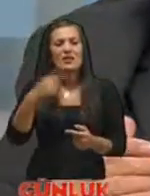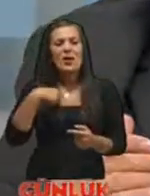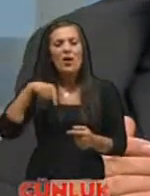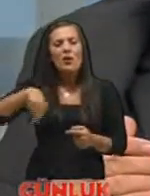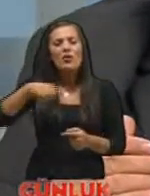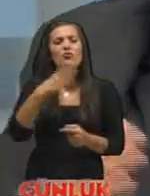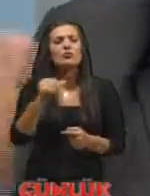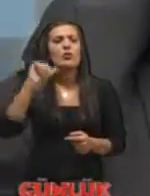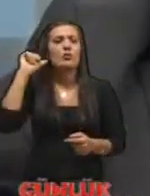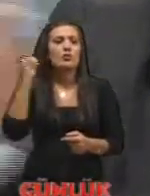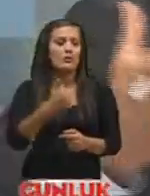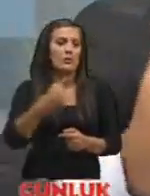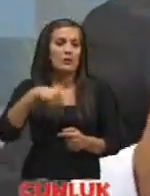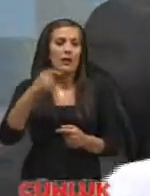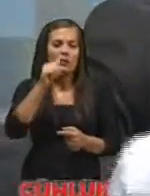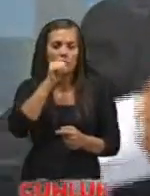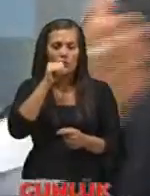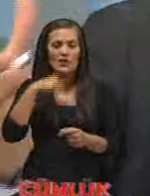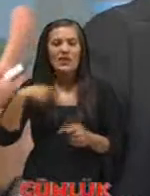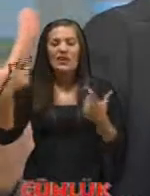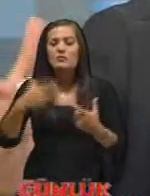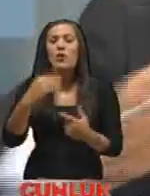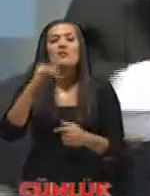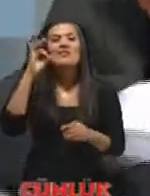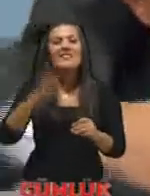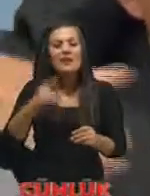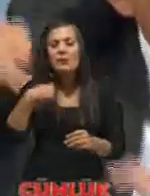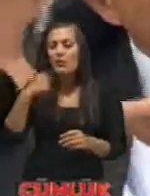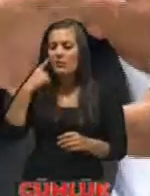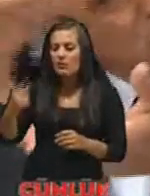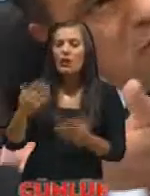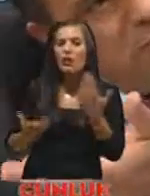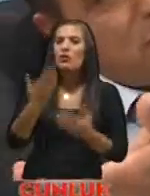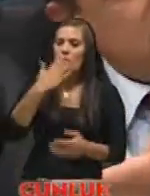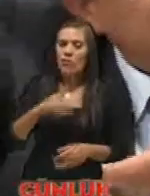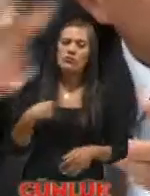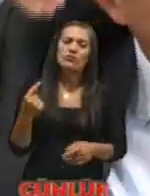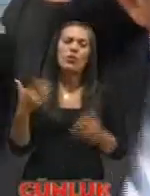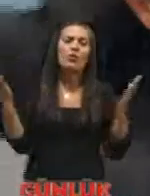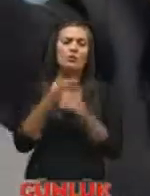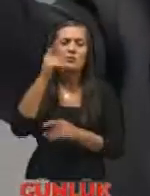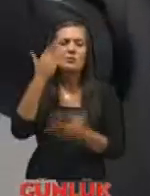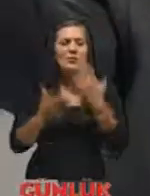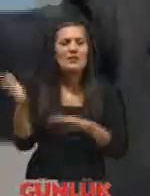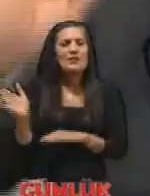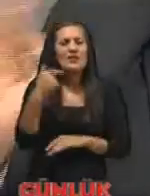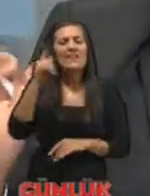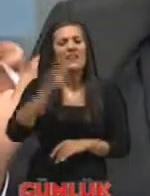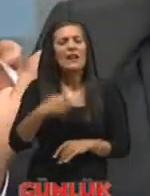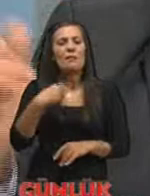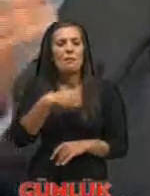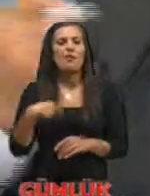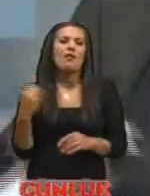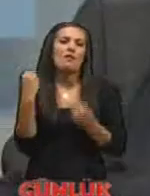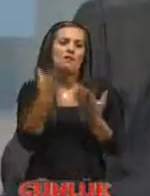çayının çok kaliteli suyu yerleşim olmadığı için kirlenme şeyi yok gelen suyu çok küçük bir prosesden geçirip direkt belediyelerimize